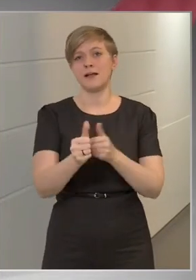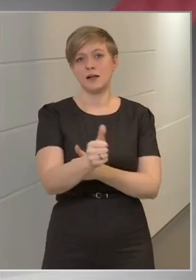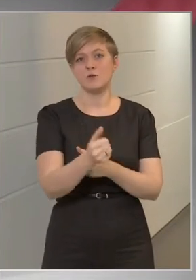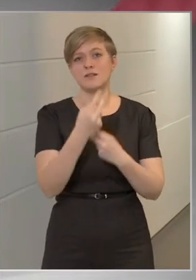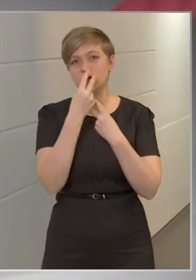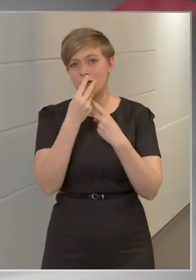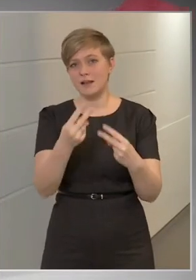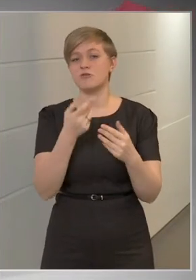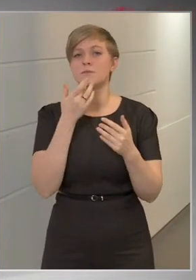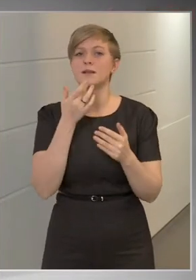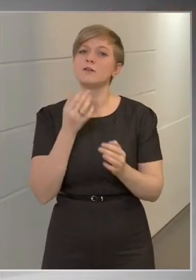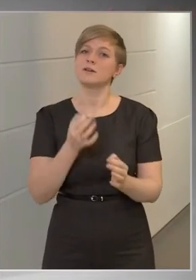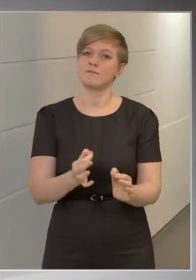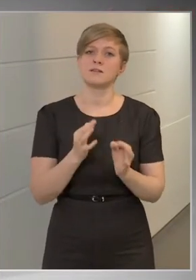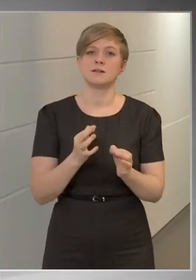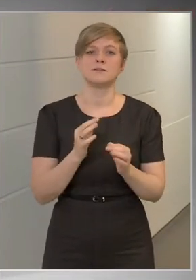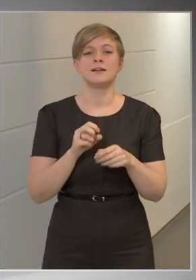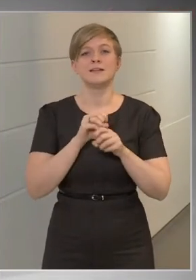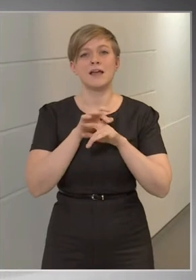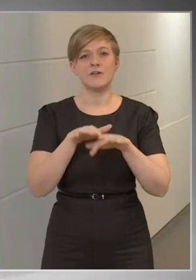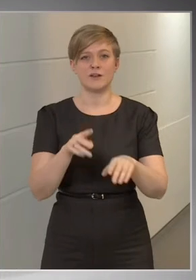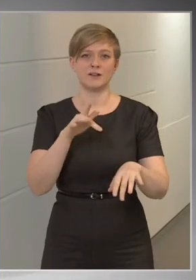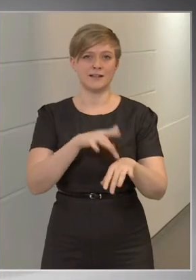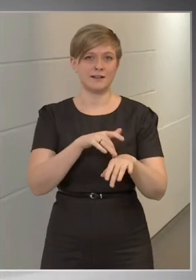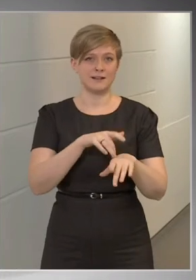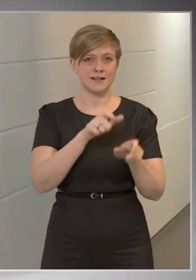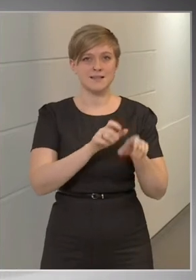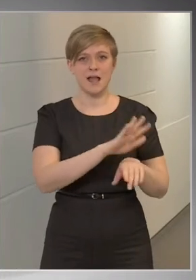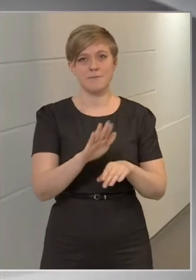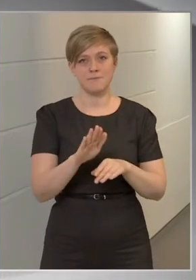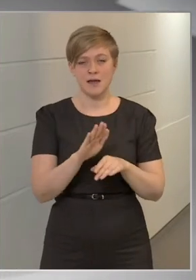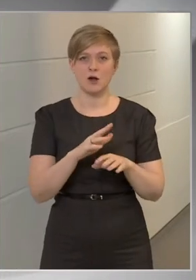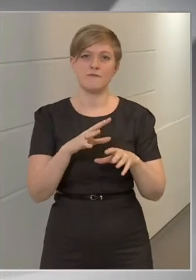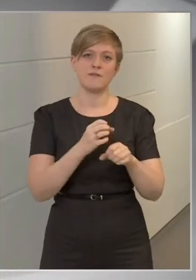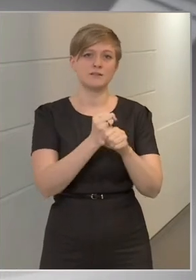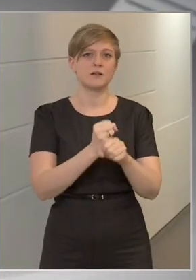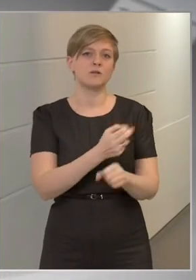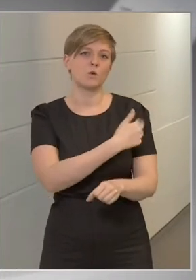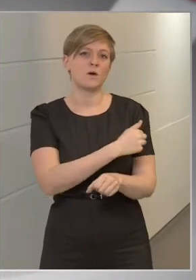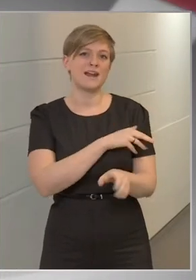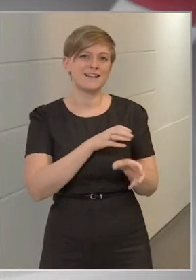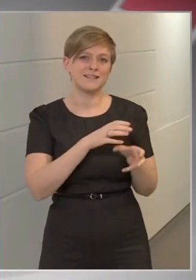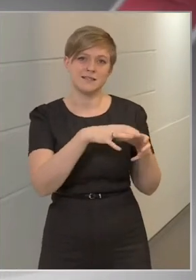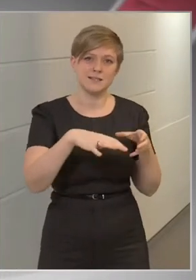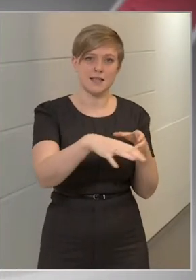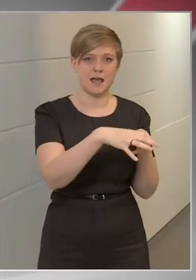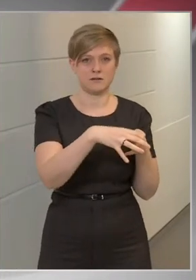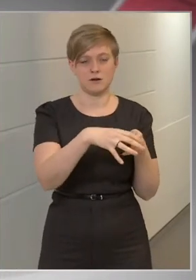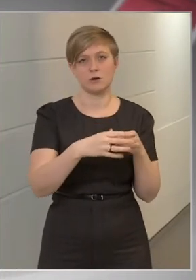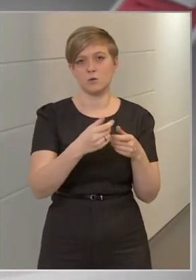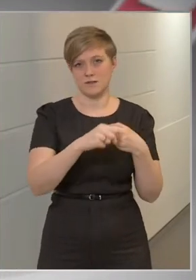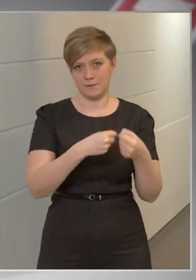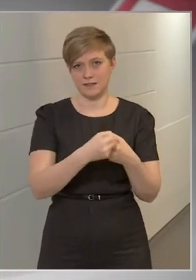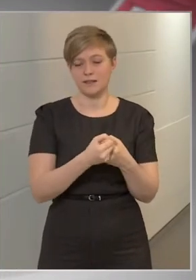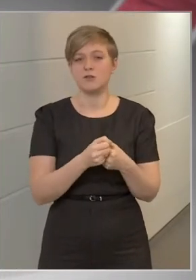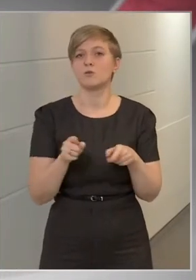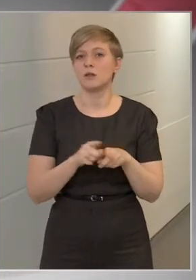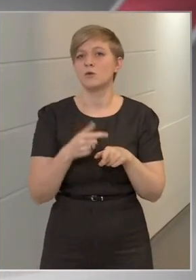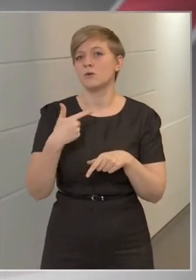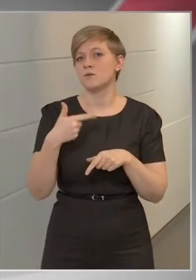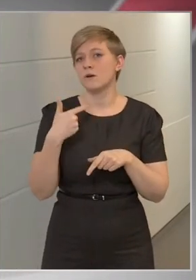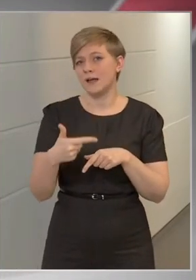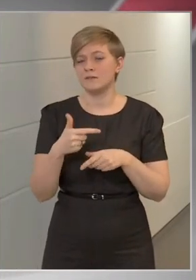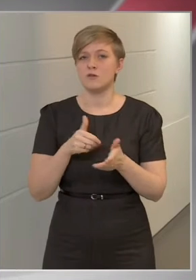ellátásokat, például kifejezetten a járványban érintettek számára fenntartott kórházi szárnyak üzemeltetését. Szintén a 2022-es